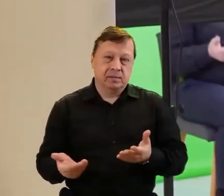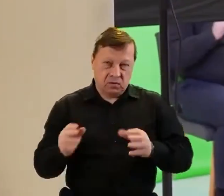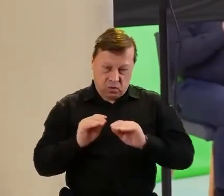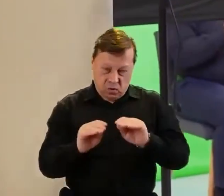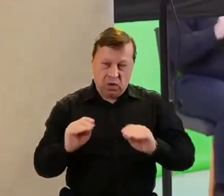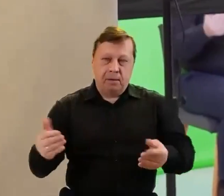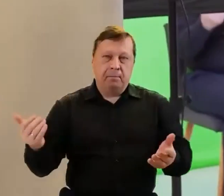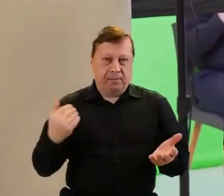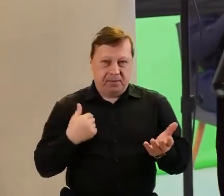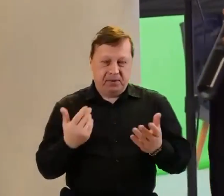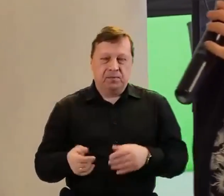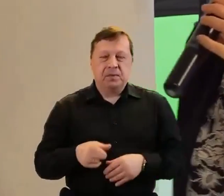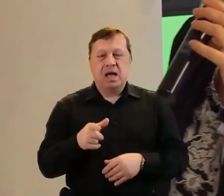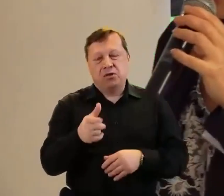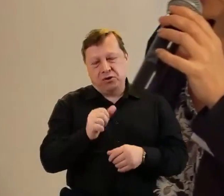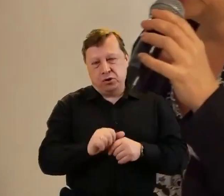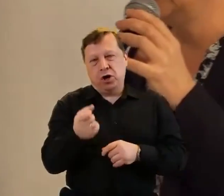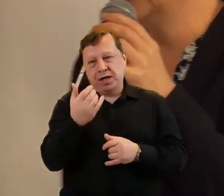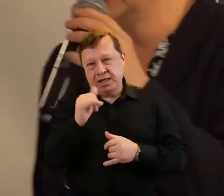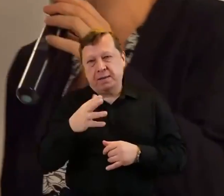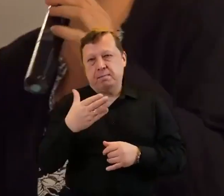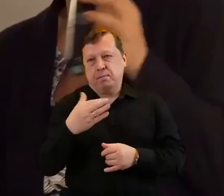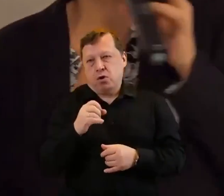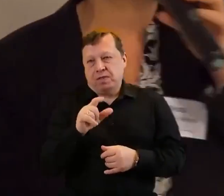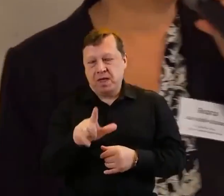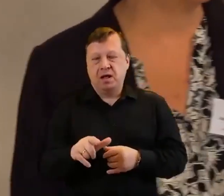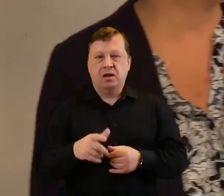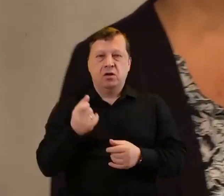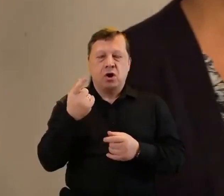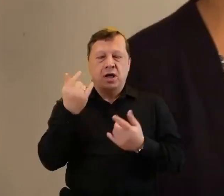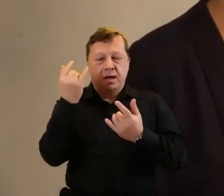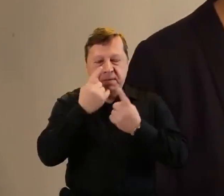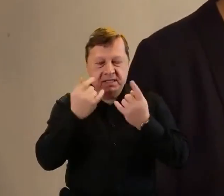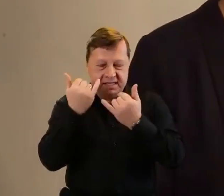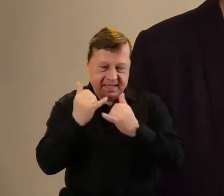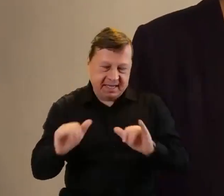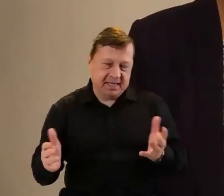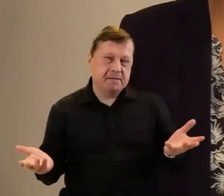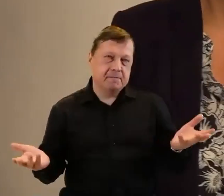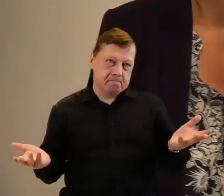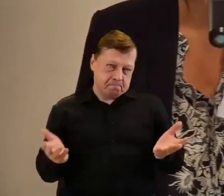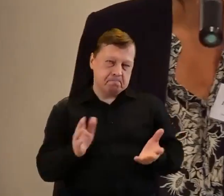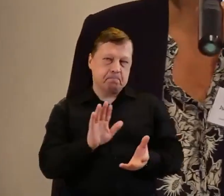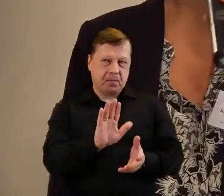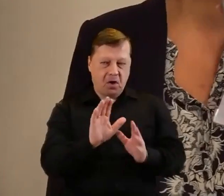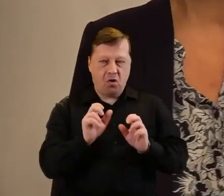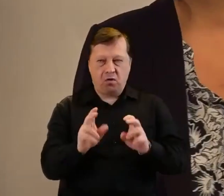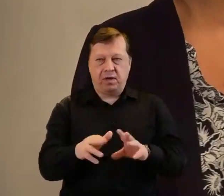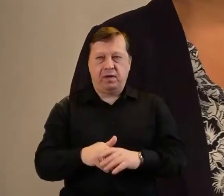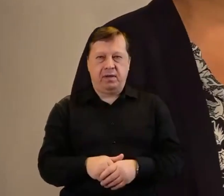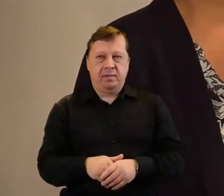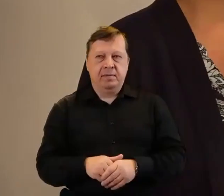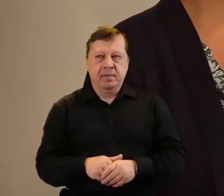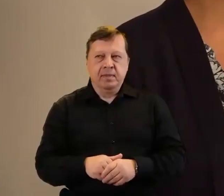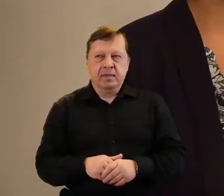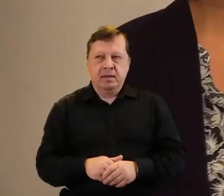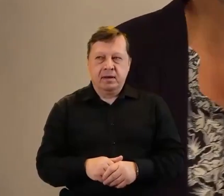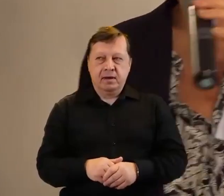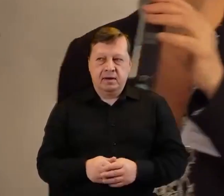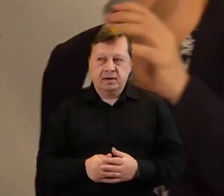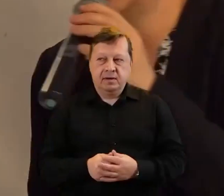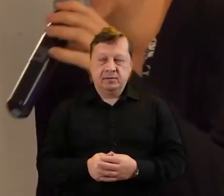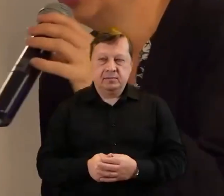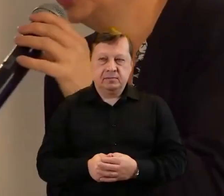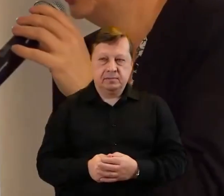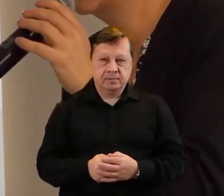to jest trochę inny model, trochę innego myślenia może też wymaga i trochę się tak stało jakoś, że skoro